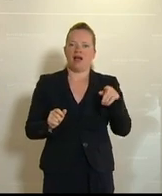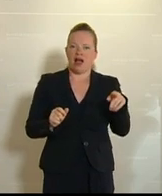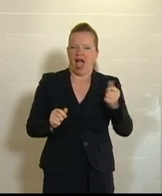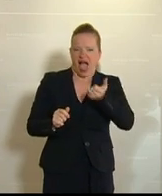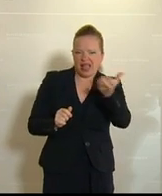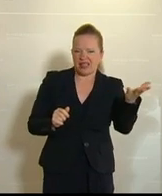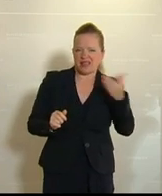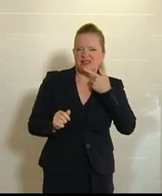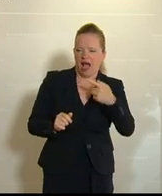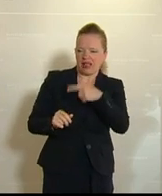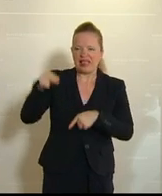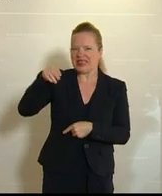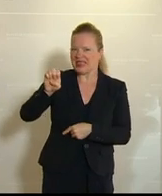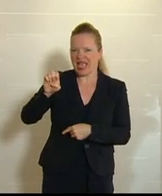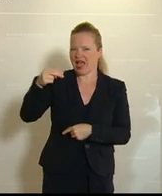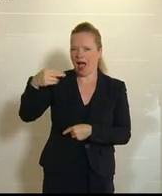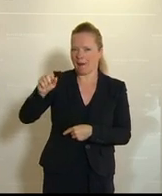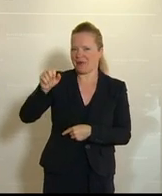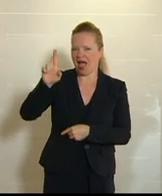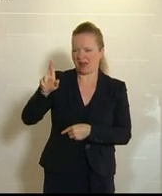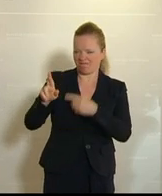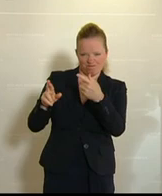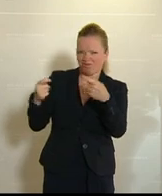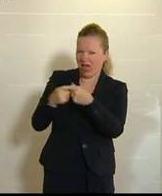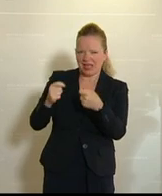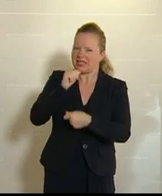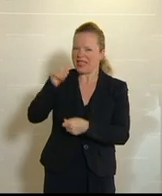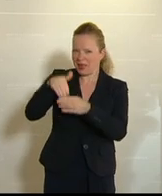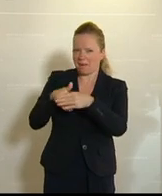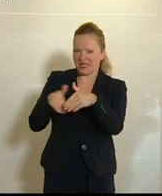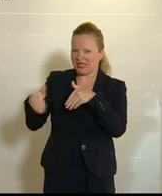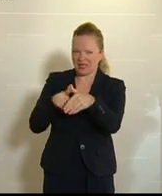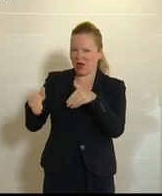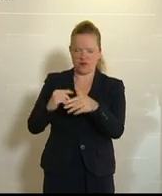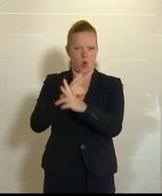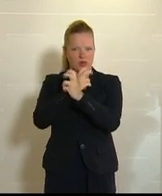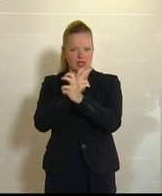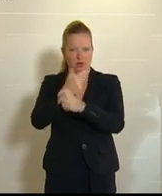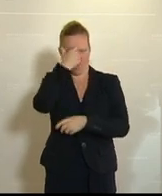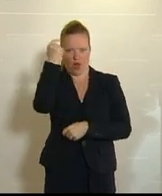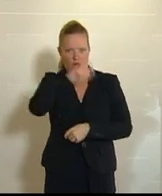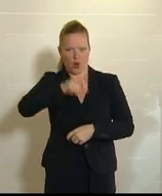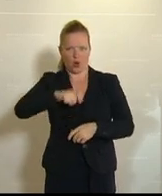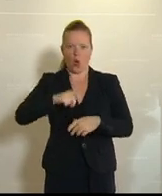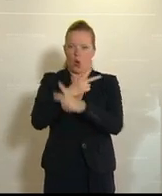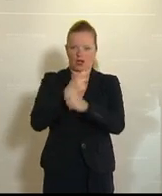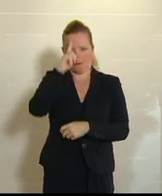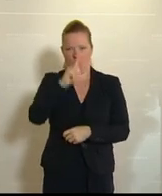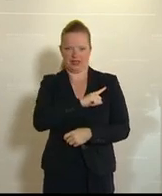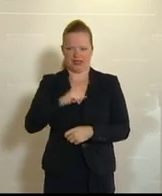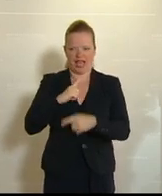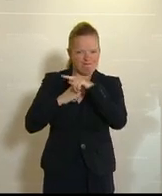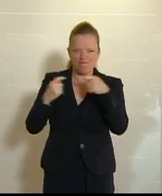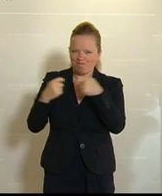nicht aus dem Holz geschnitzt, aus dem man geschnitzt sein muss, wenn man ein Innenminister für die österreichische Bevölkerung und für die österreichische Polizei ist. Mich